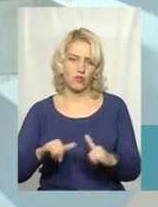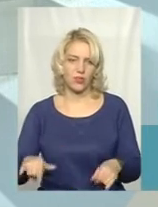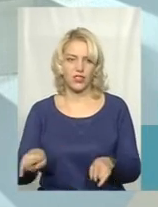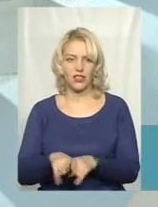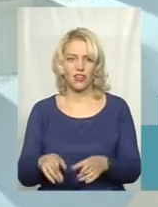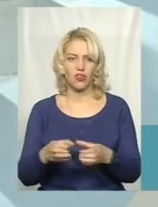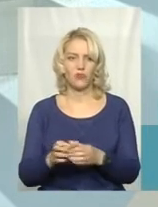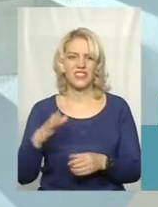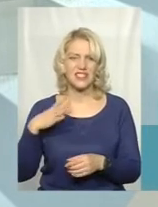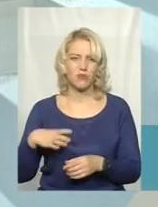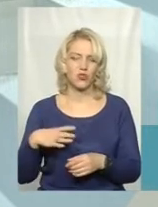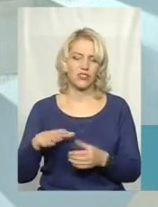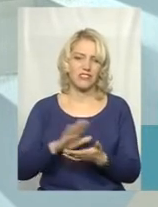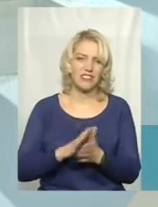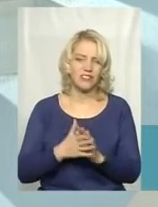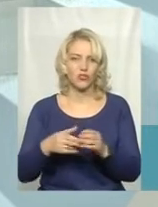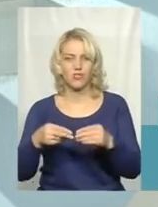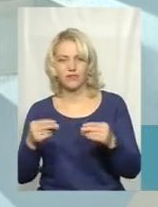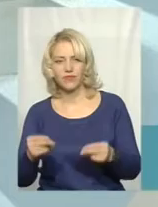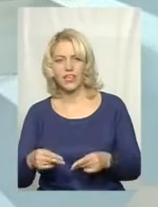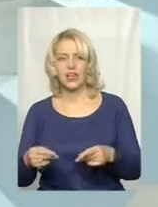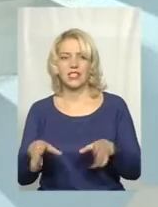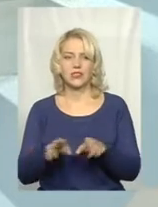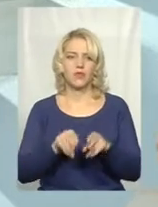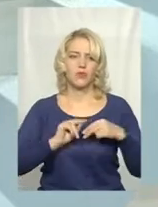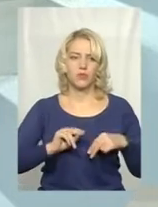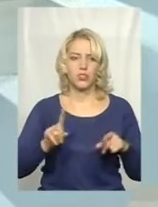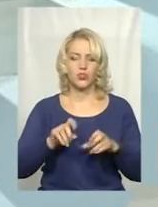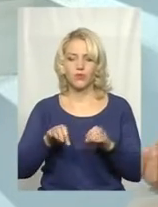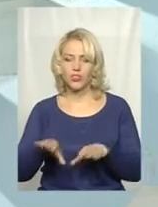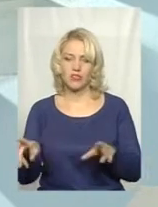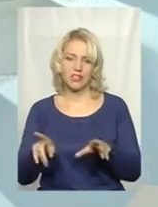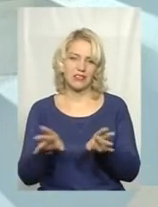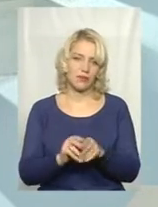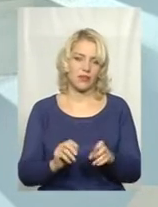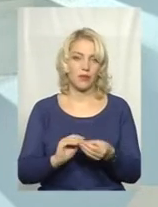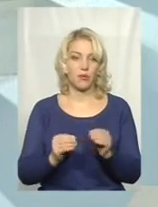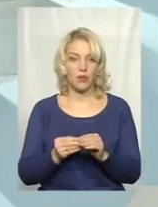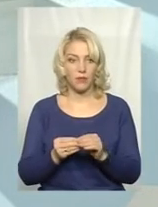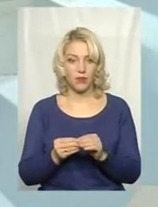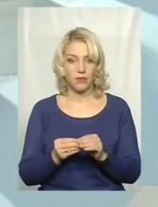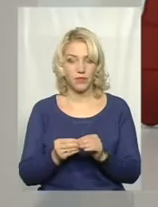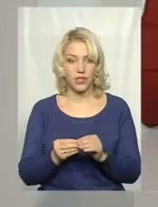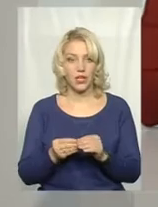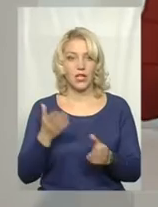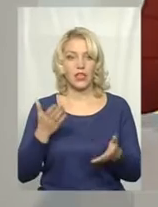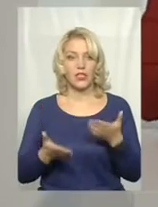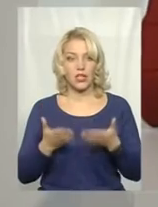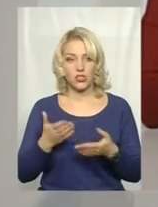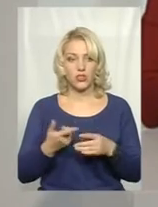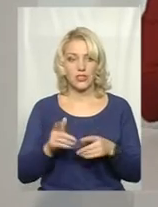І такі громади змушені укладати між собою такі договори співробітництва, щоб вирішувати спільно якісь проблеми. Тобто, якщо у них оце